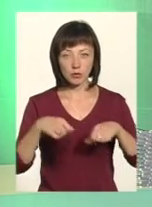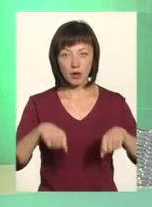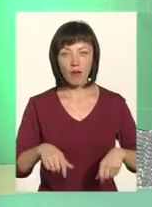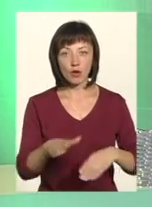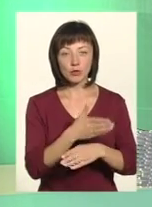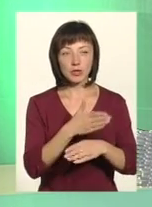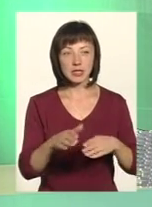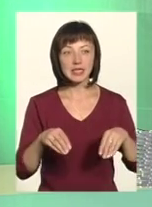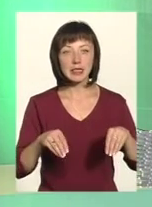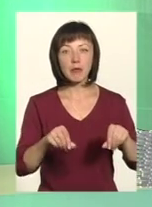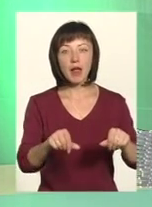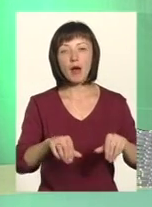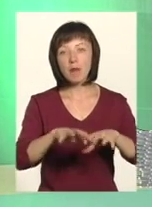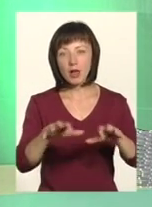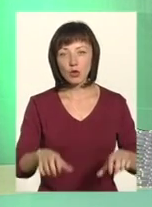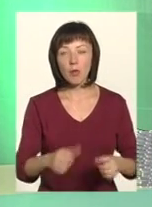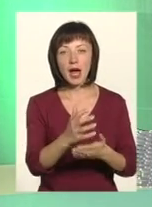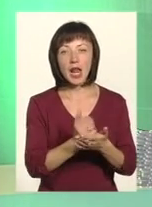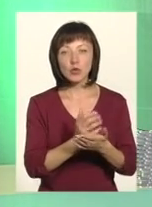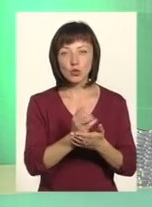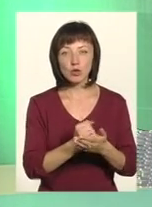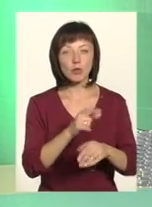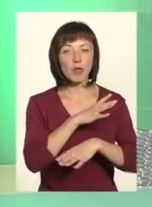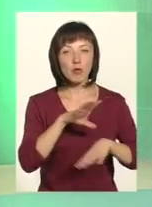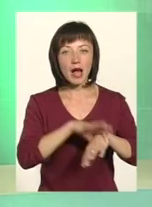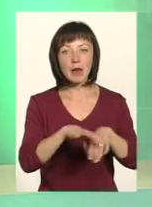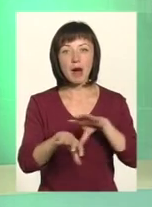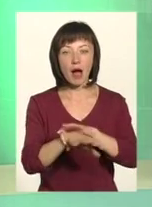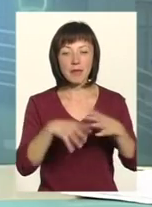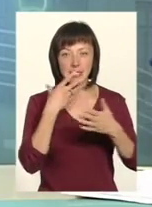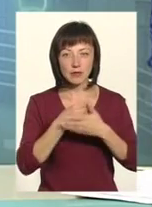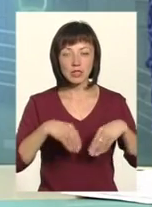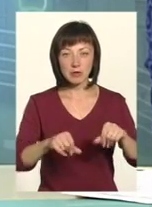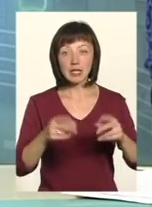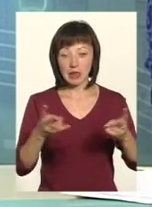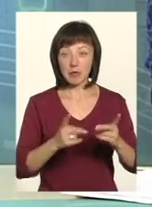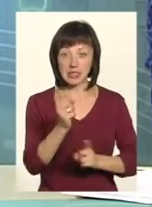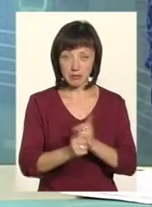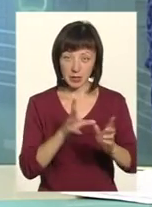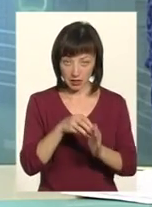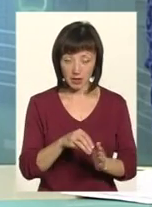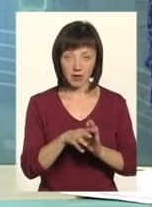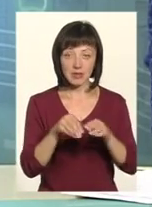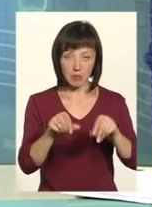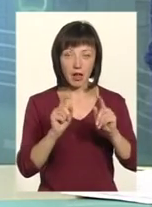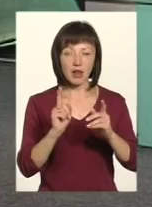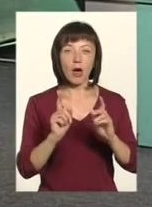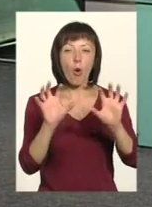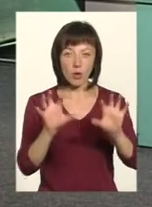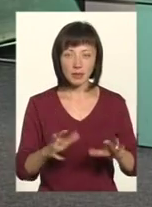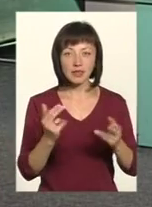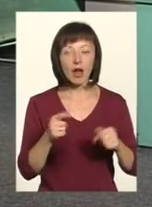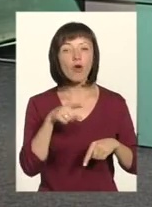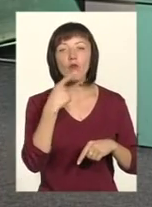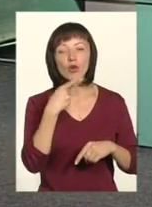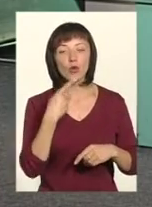сконе право людей землею, майном, ресурсами, щоб вони не були кріпаками. треба внести зміни в земельний кодекс? Так. Ні, в Конституції так. Я говорю, людей